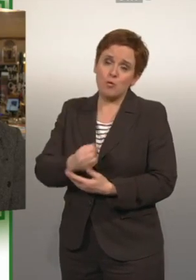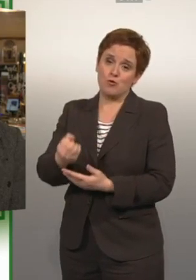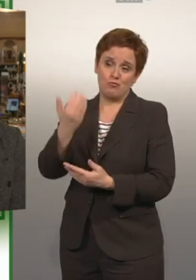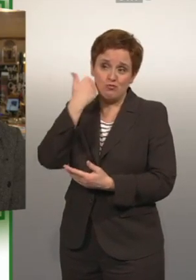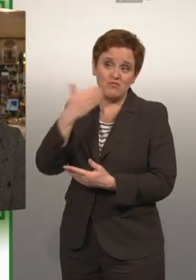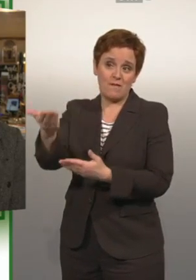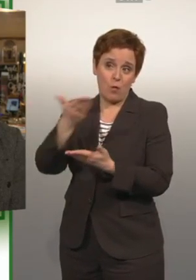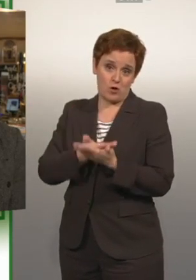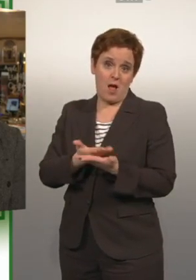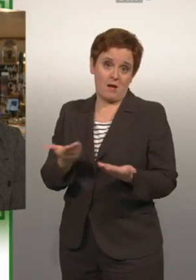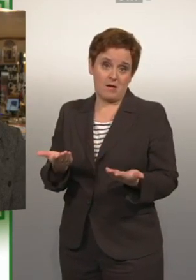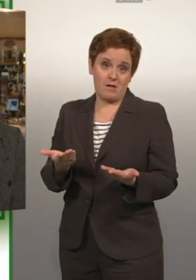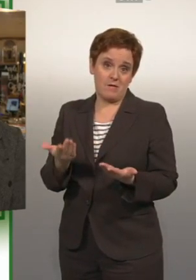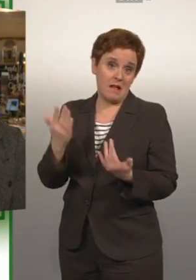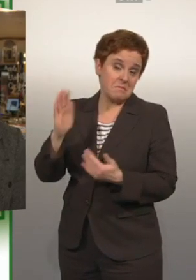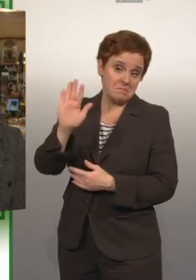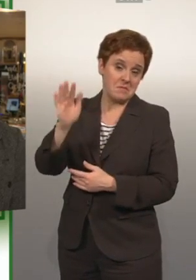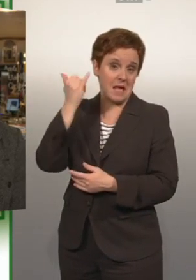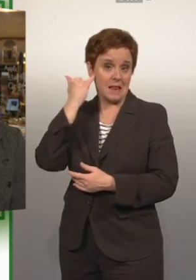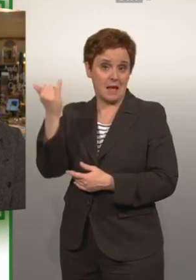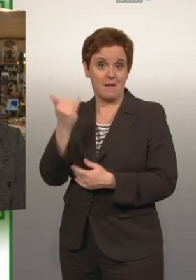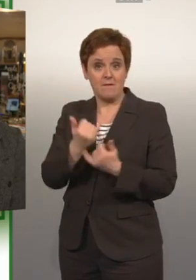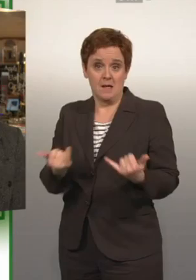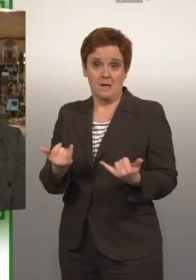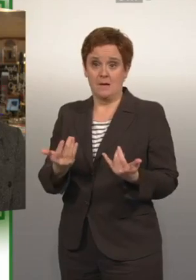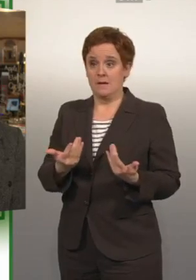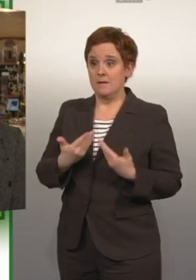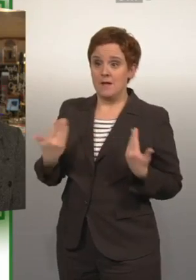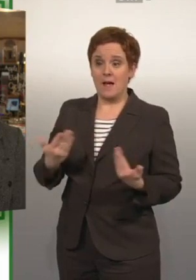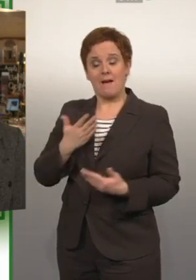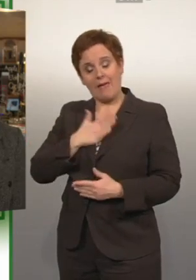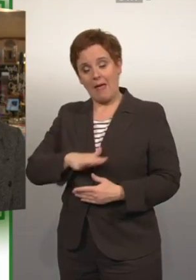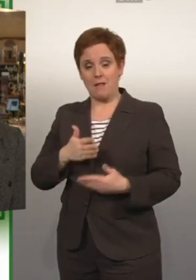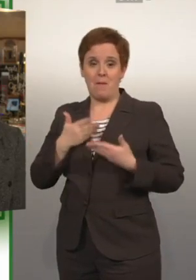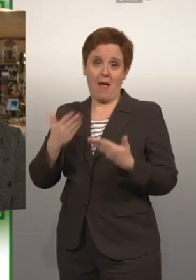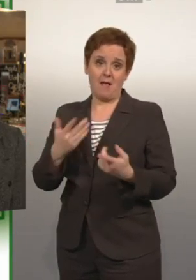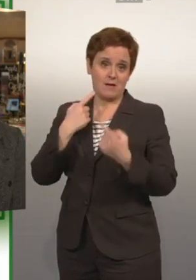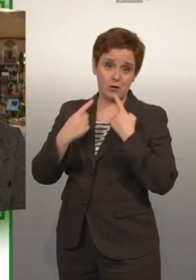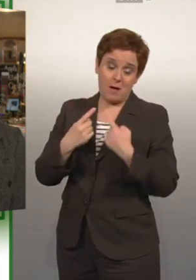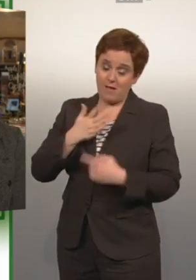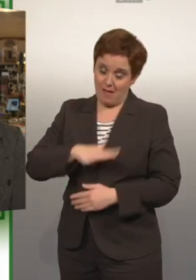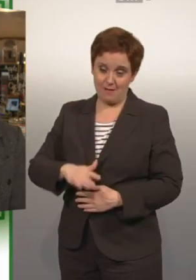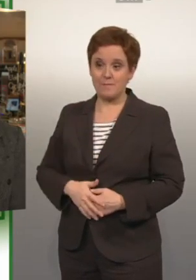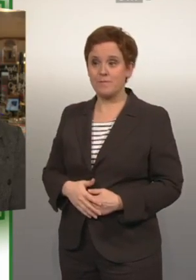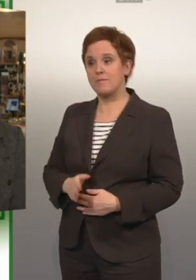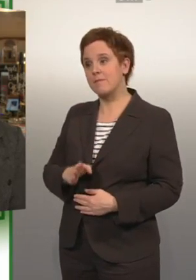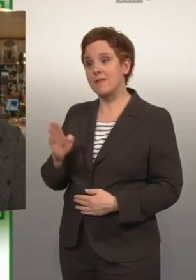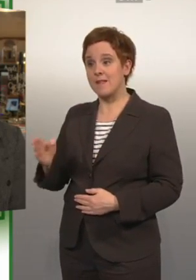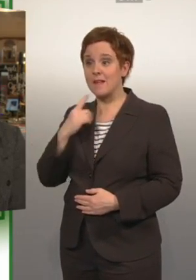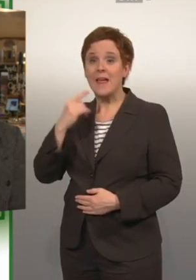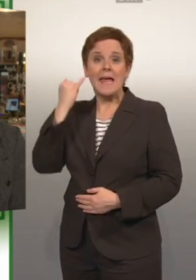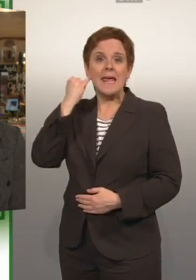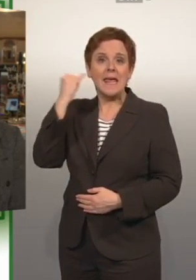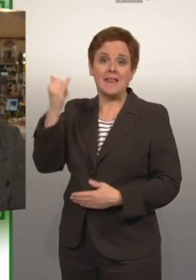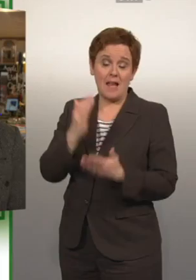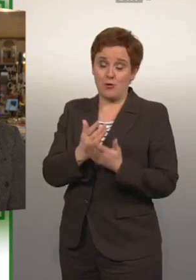außen jemand Ideen hat. Von dem her sind wir sehr gerne auch da bereit, Gespräche zu machen. Wobei, ich muss ja klar, Ideen